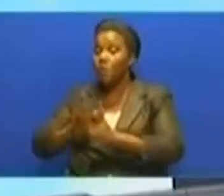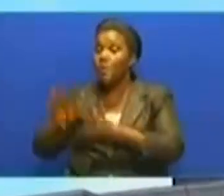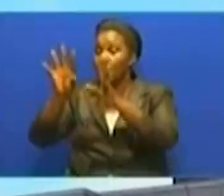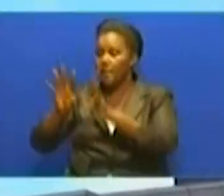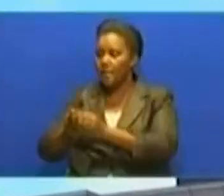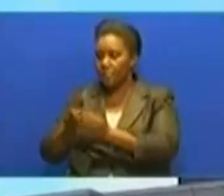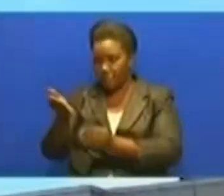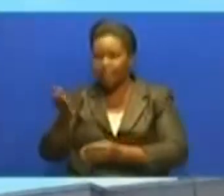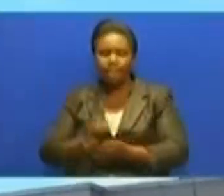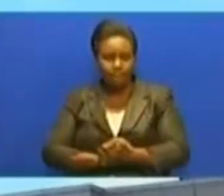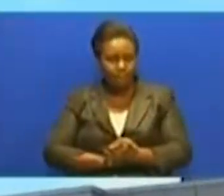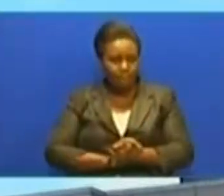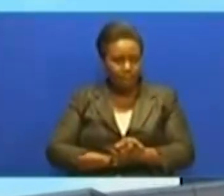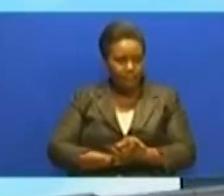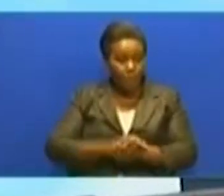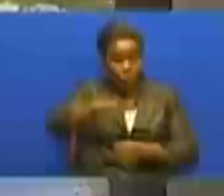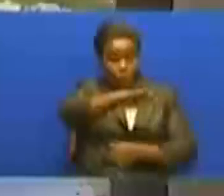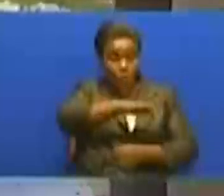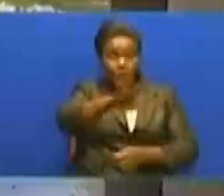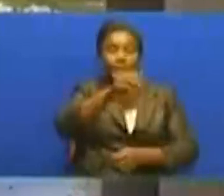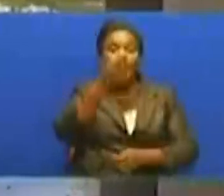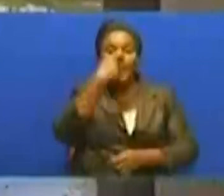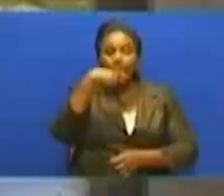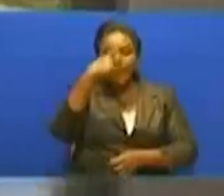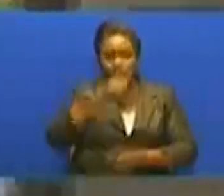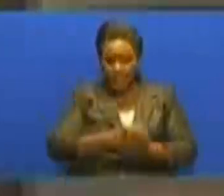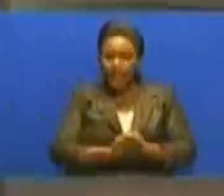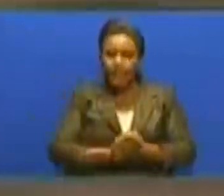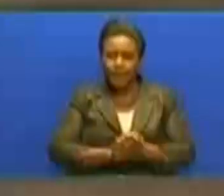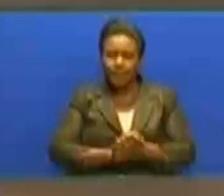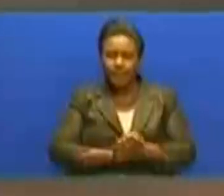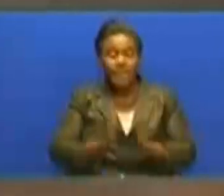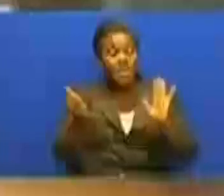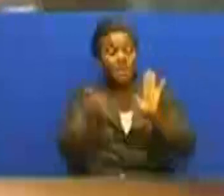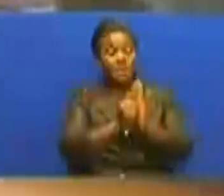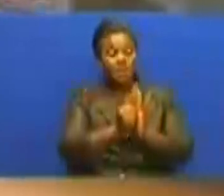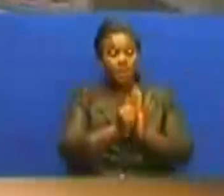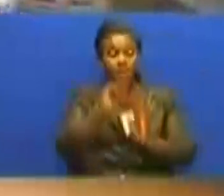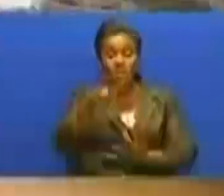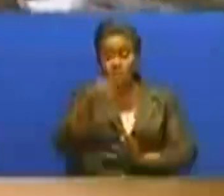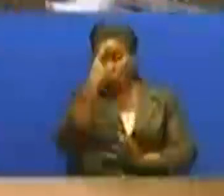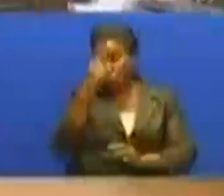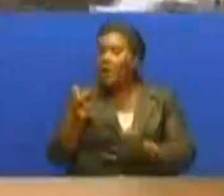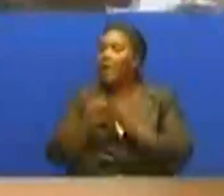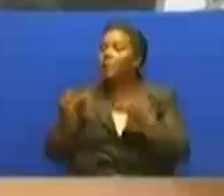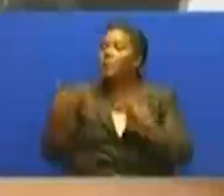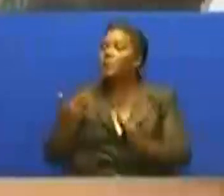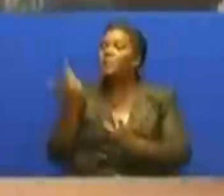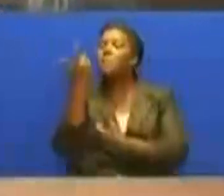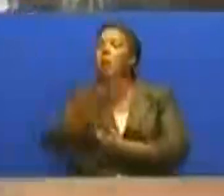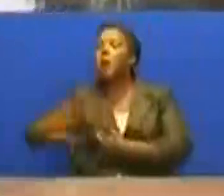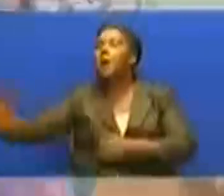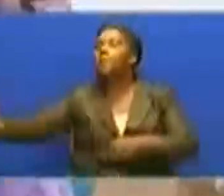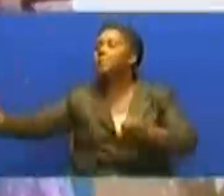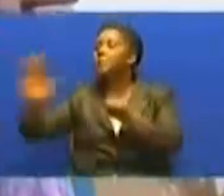Nyerere Square ni moja nembo jiji ya Dodoma Lakini kwa sasa, imeja maji bada mvua kunyesha Na musawabisha kiero